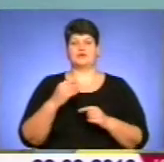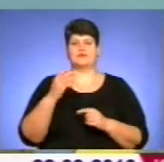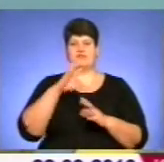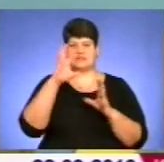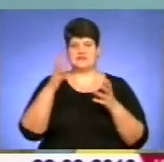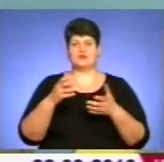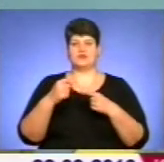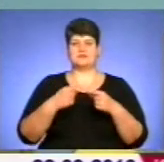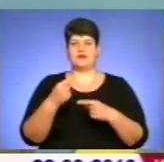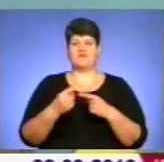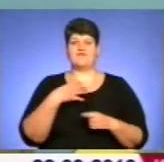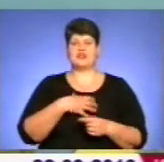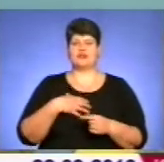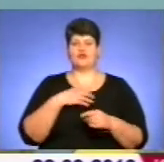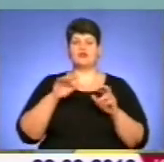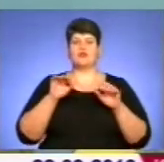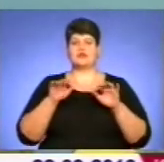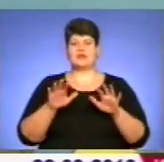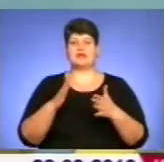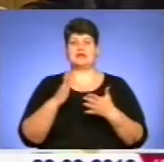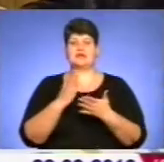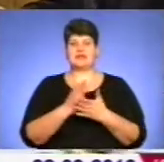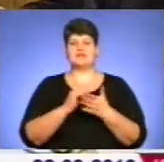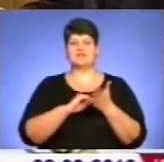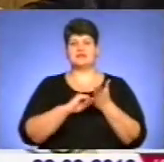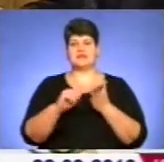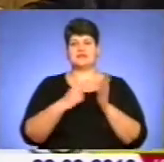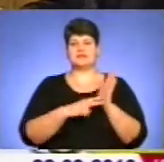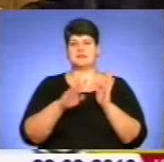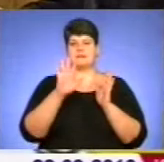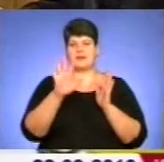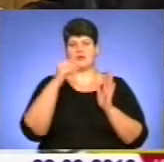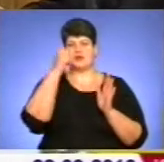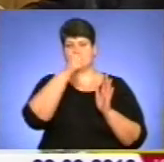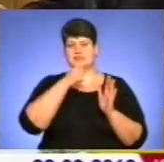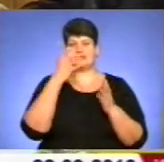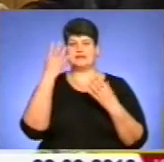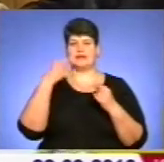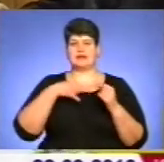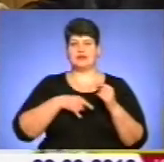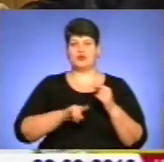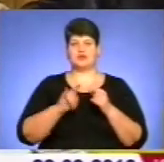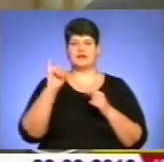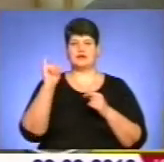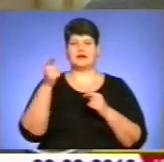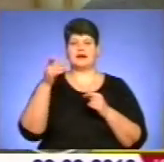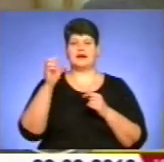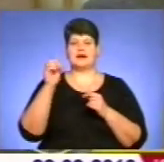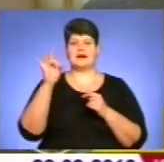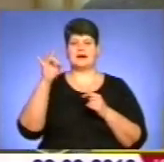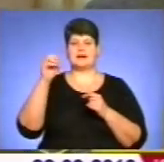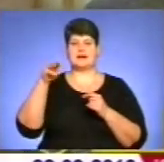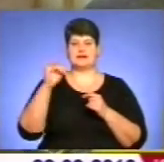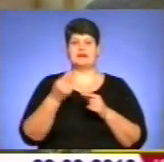Важливою подією у культурному житті краю стало відзначення 75-ї річниці від дня народження Ігоря Герети. Це знакова